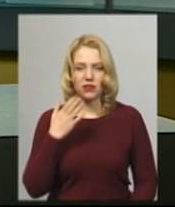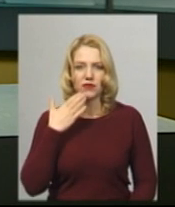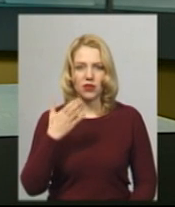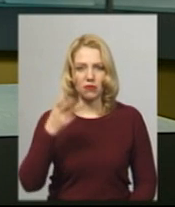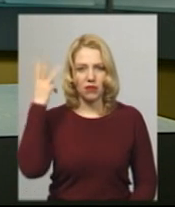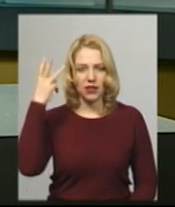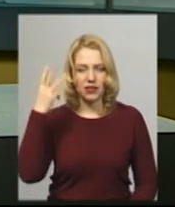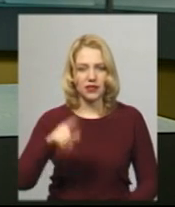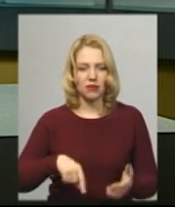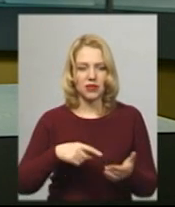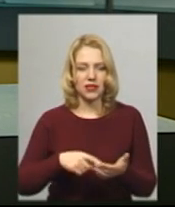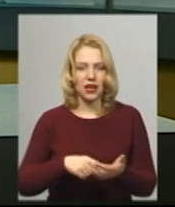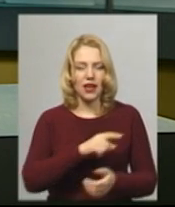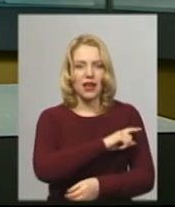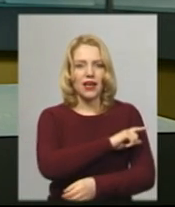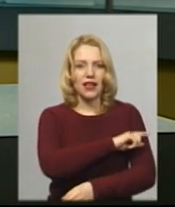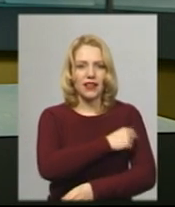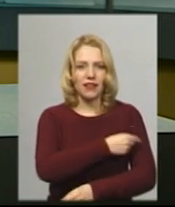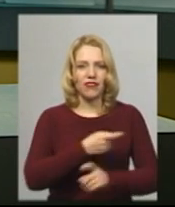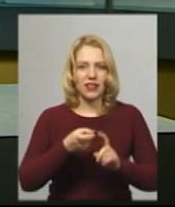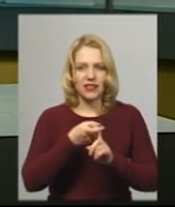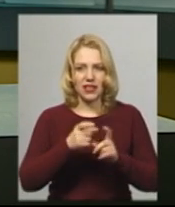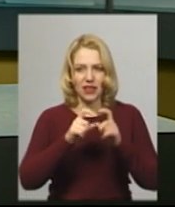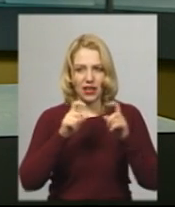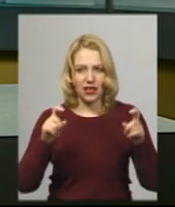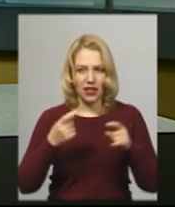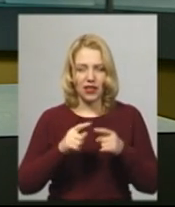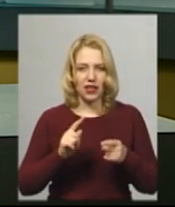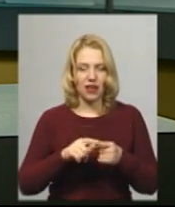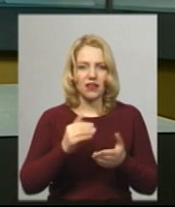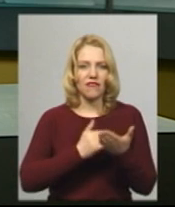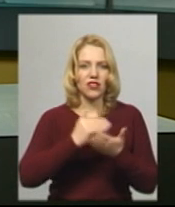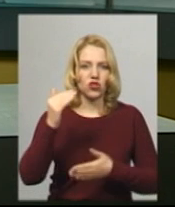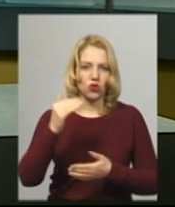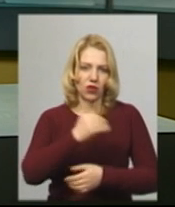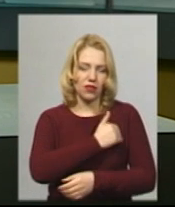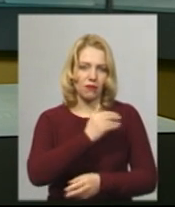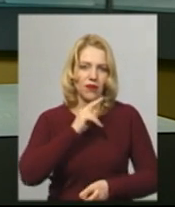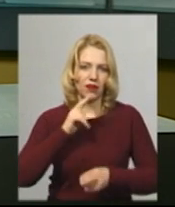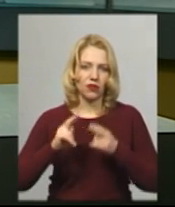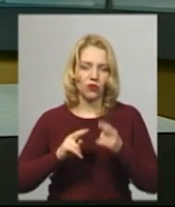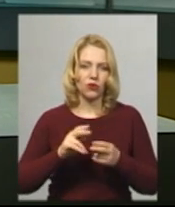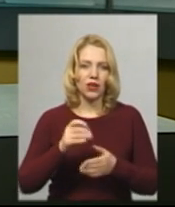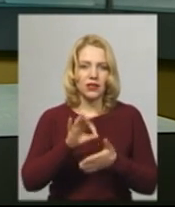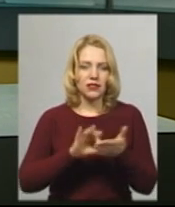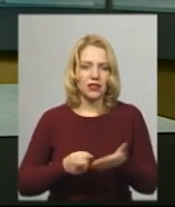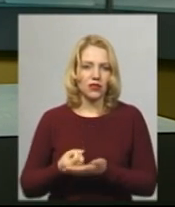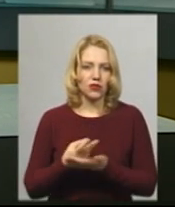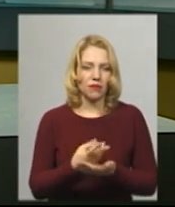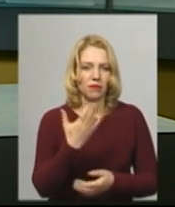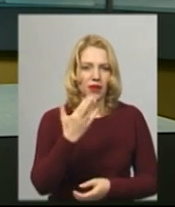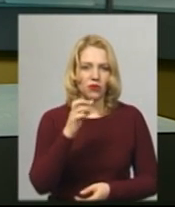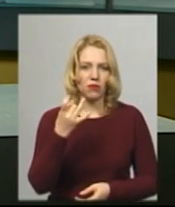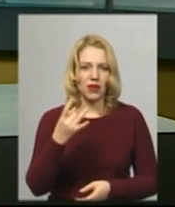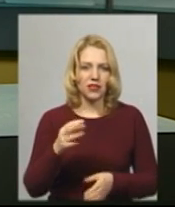інфекційної лікарні зі скаргами на високу температуру. Його одразу госпіталізували. Наступного дня, 5 березня, у зв'язку із різким